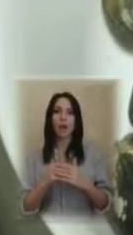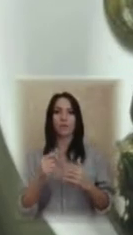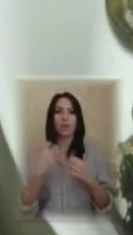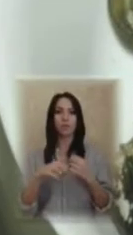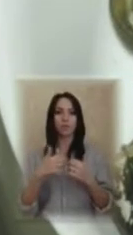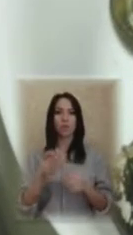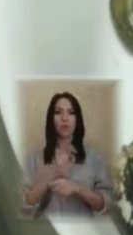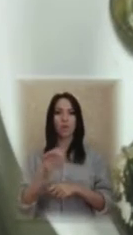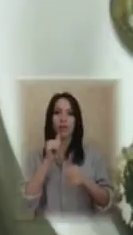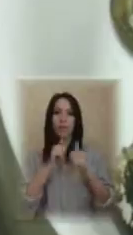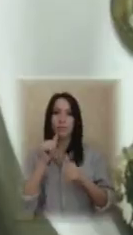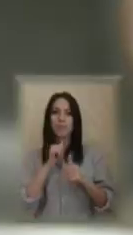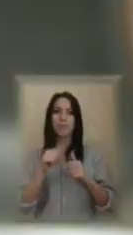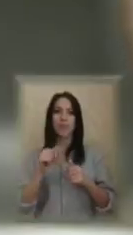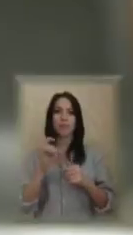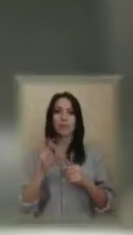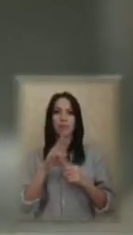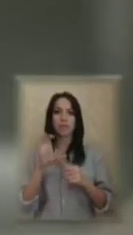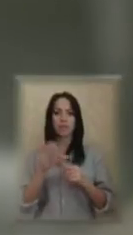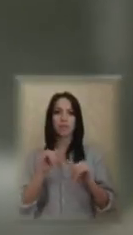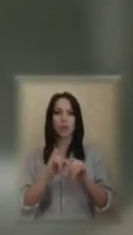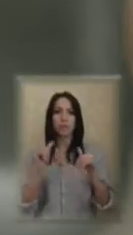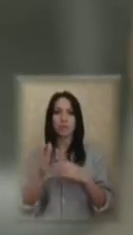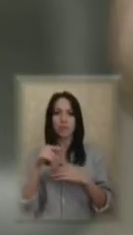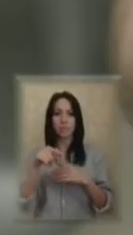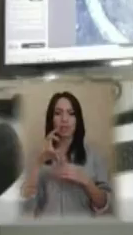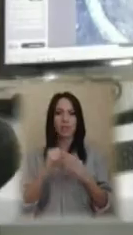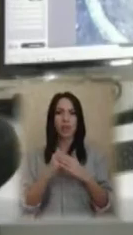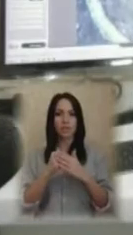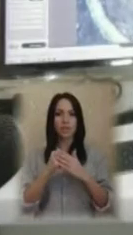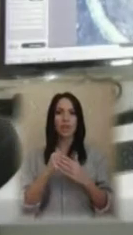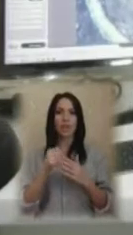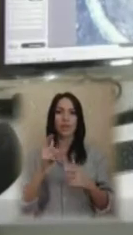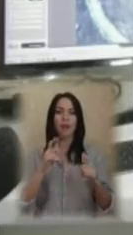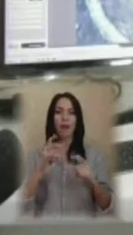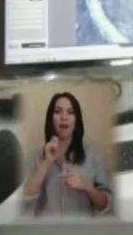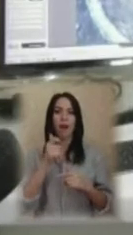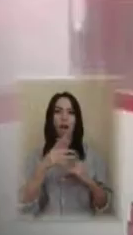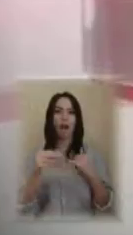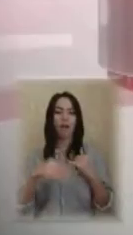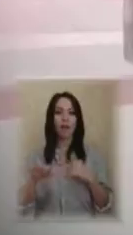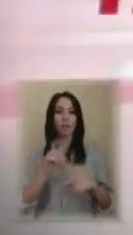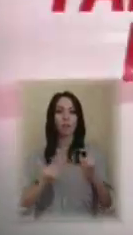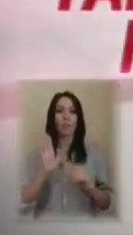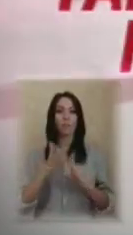з розведення частикових рід. На оковці Херсонського державного аграрного університету будуть вирощувати перлини.